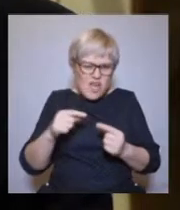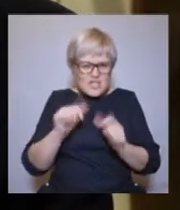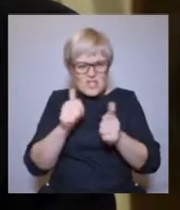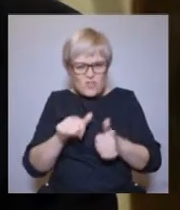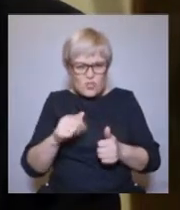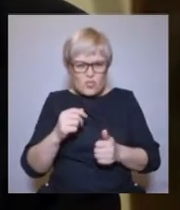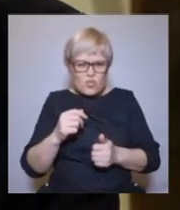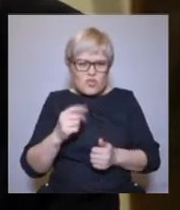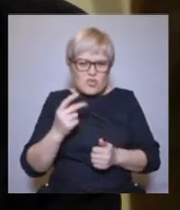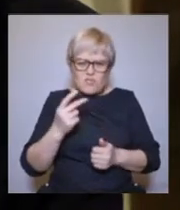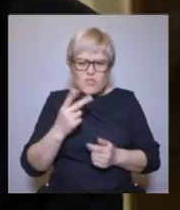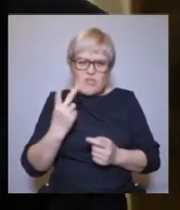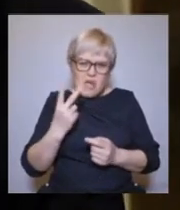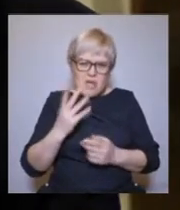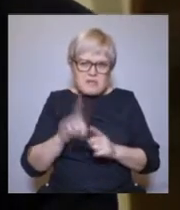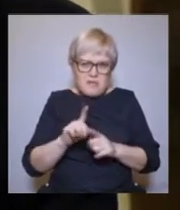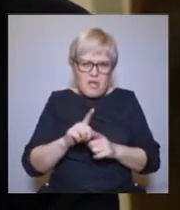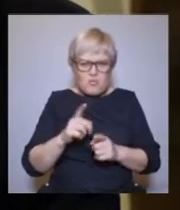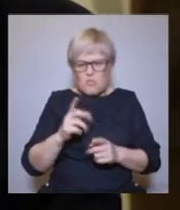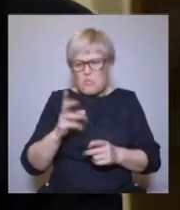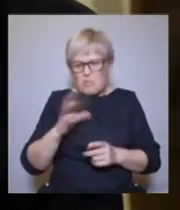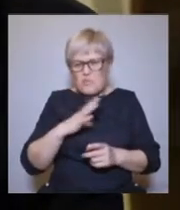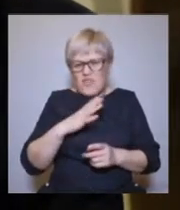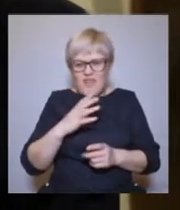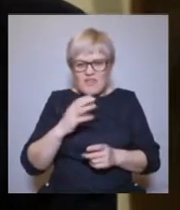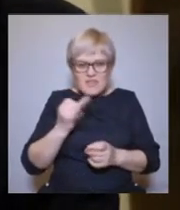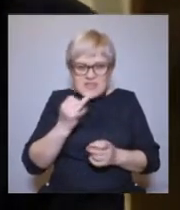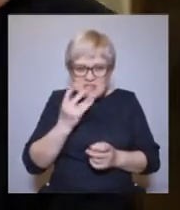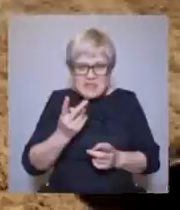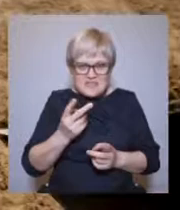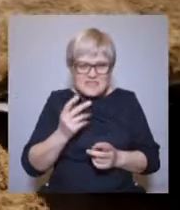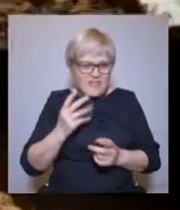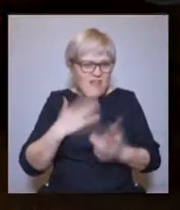ощущение какой-то такой радости, так интересно, ничего себе, что-то новое.